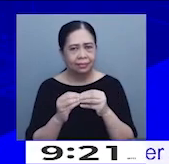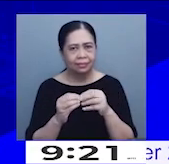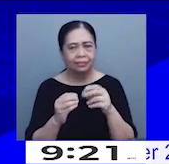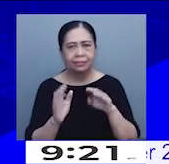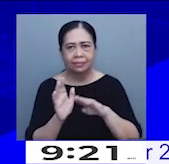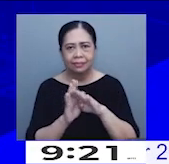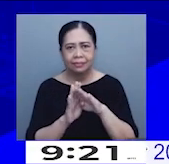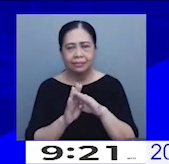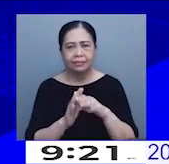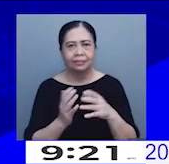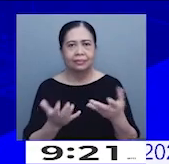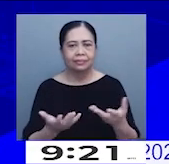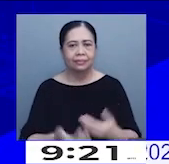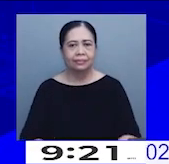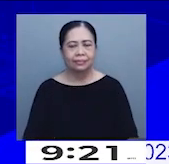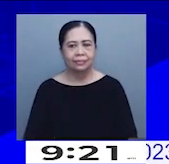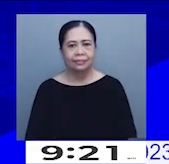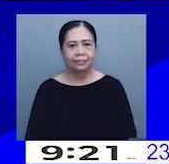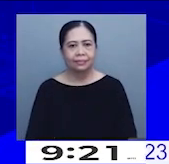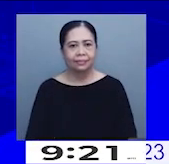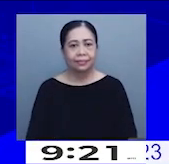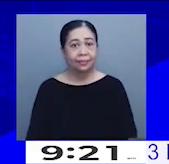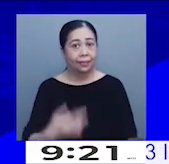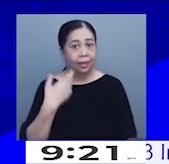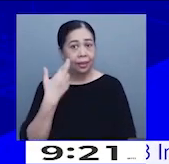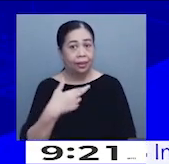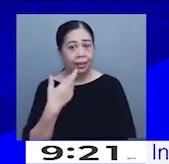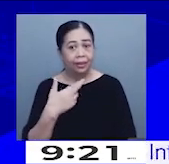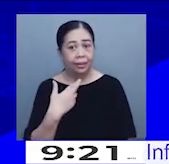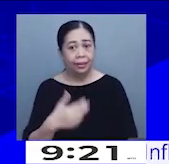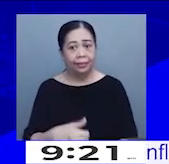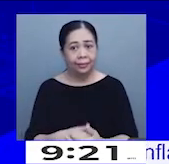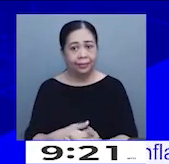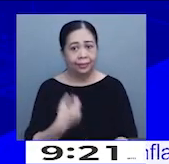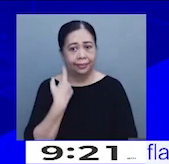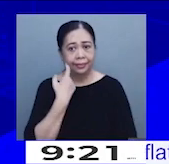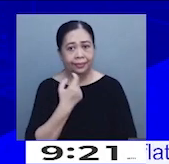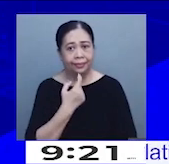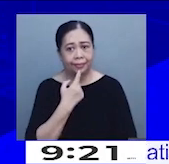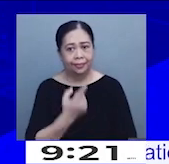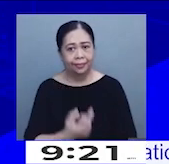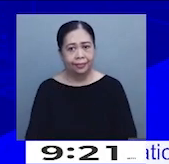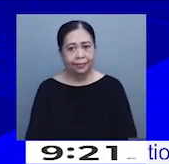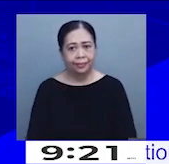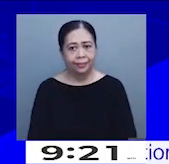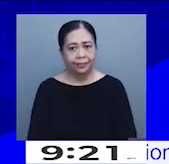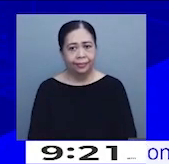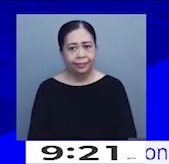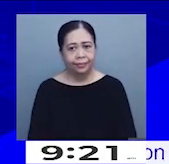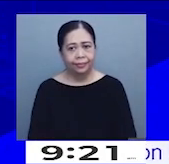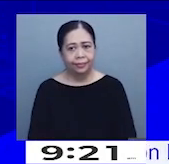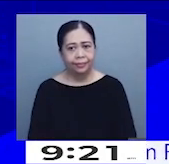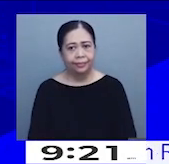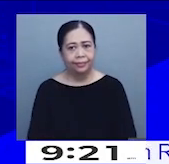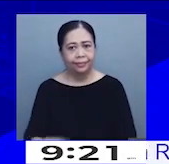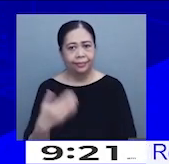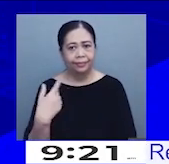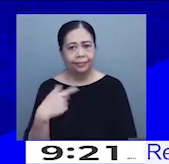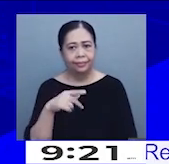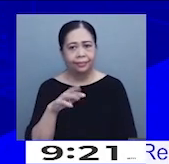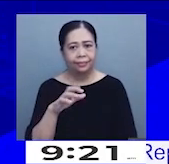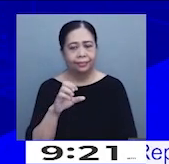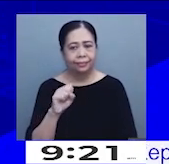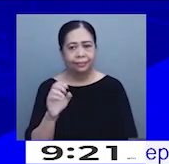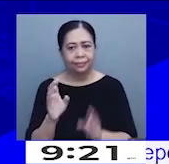you, sir. Okay. Yung rice muna, as mentioned in the previous press conferences, ang rice